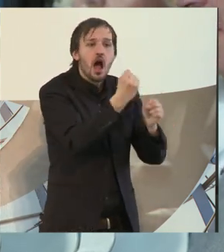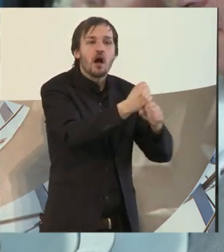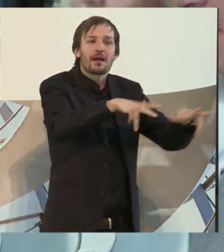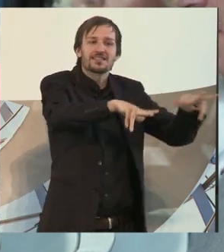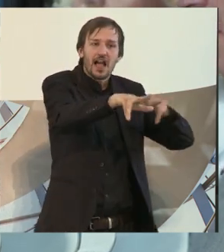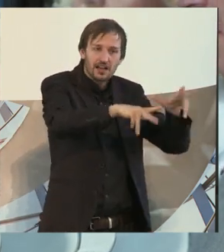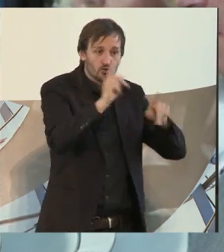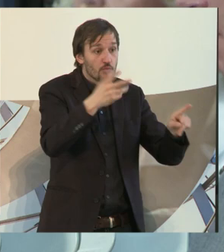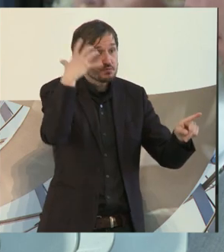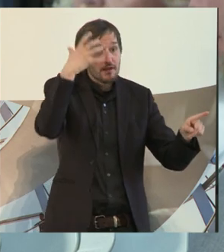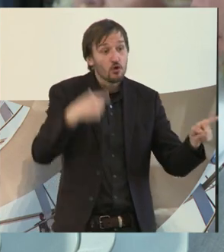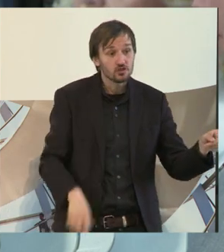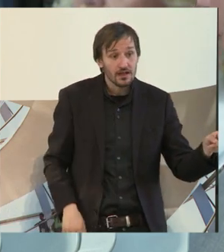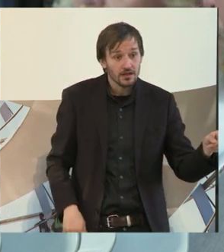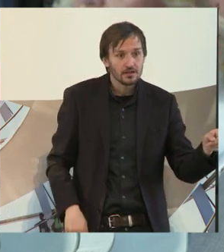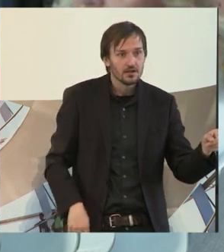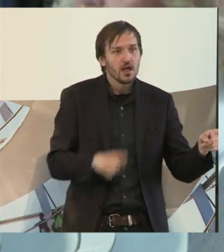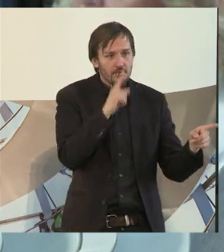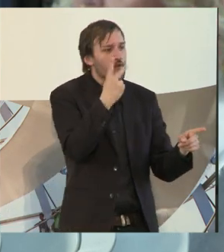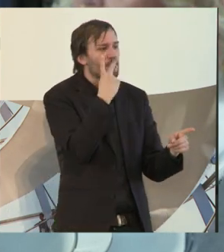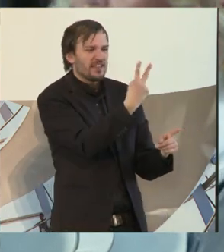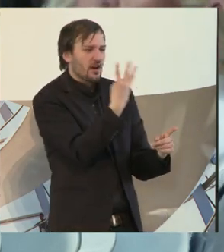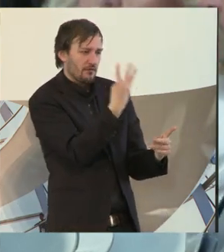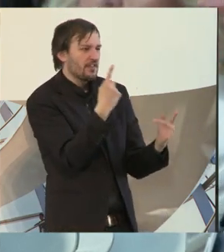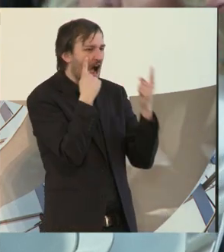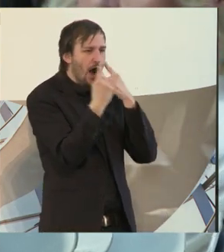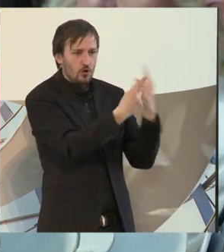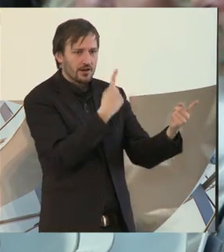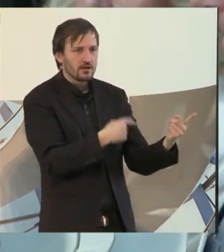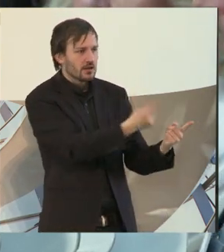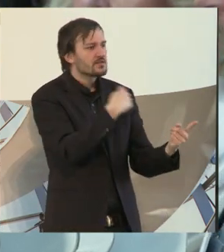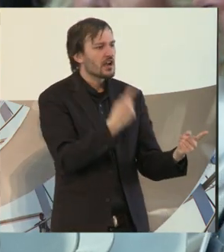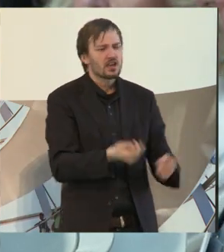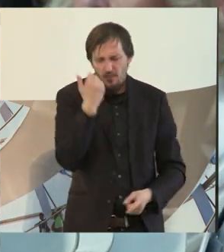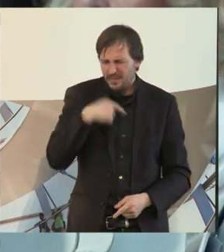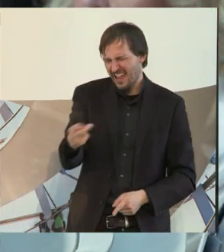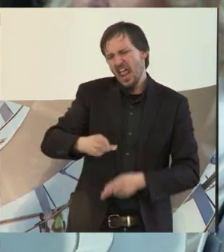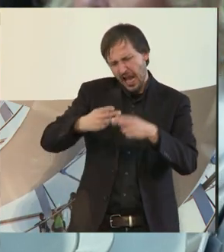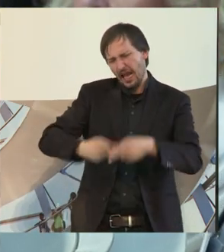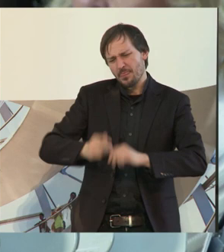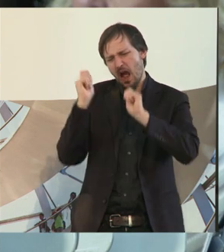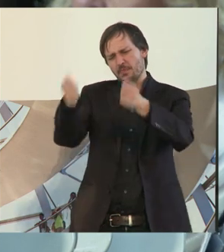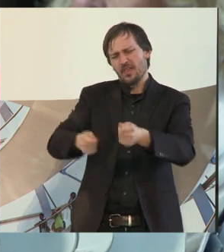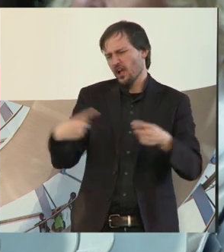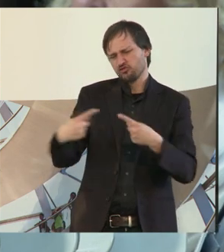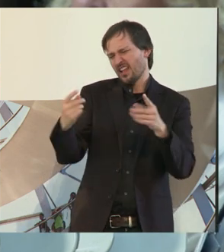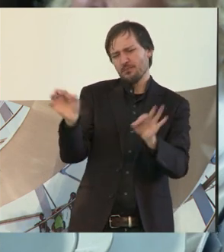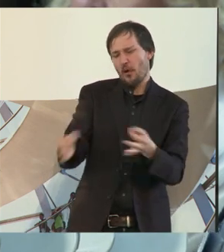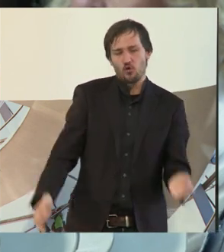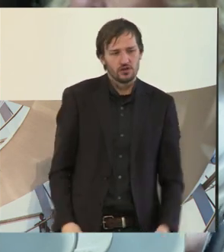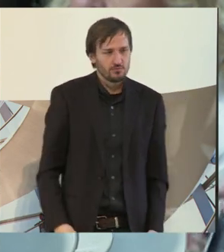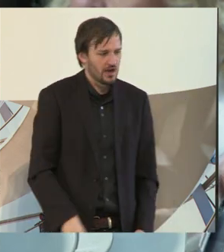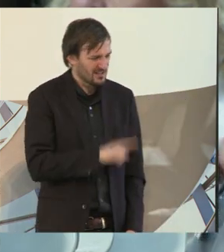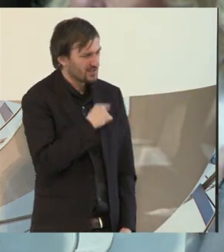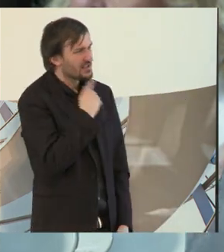Arbeitsagentur, und das muss man sich vorstellen, leider nur unter vier Augen gesagt, ja, beantrage doch Rente, dann brauchen wir uns nicht weiter streiten. Ich habe